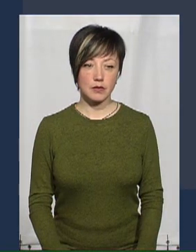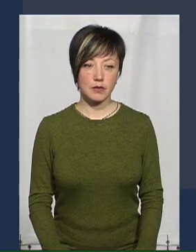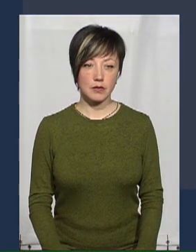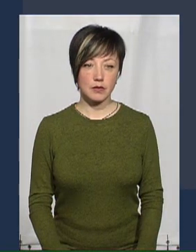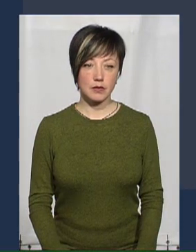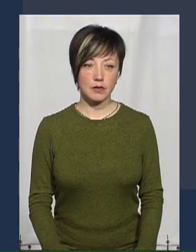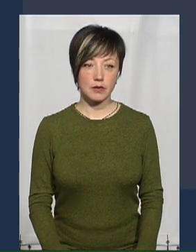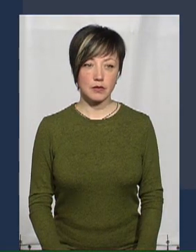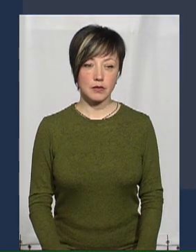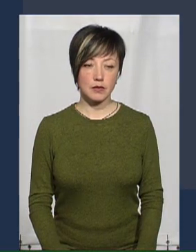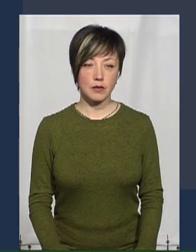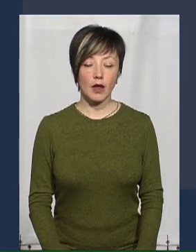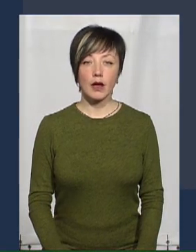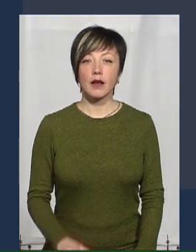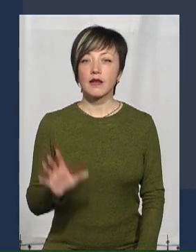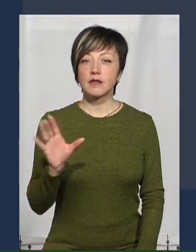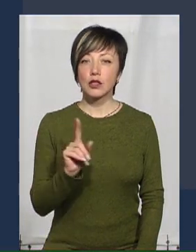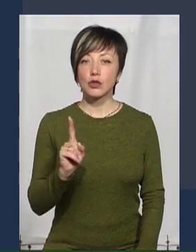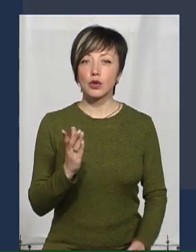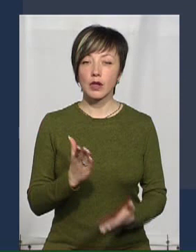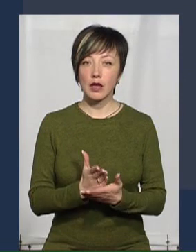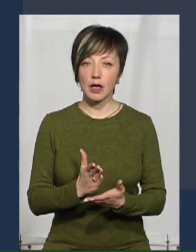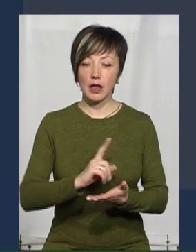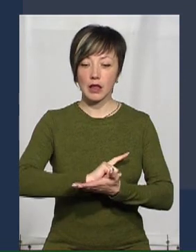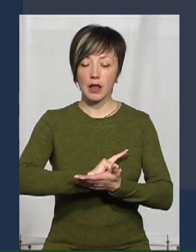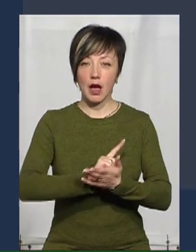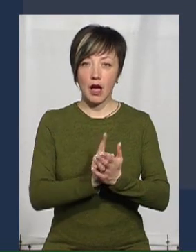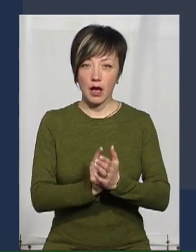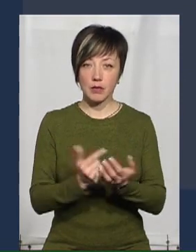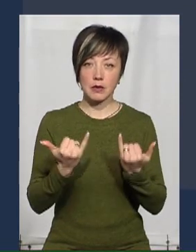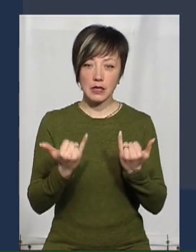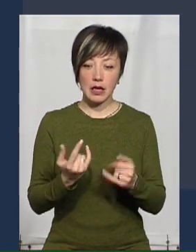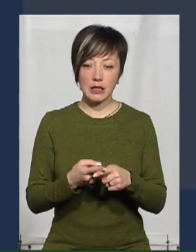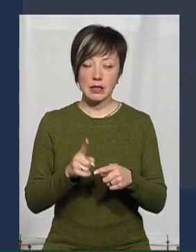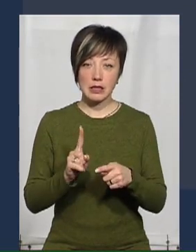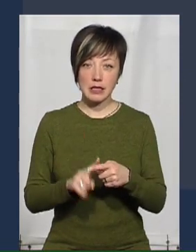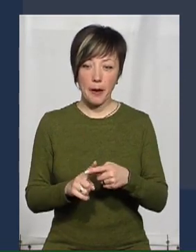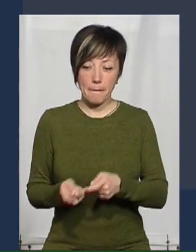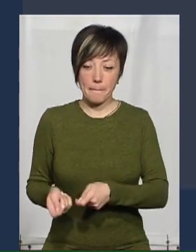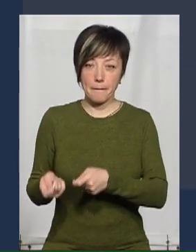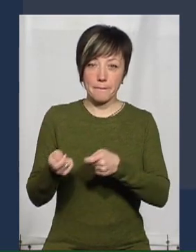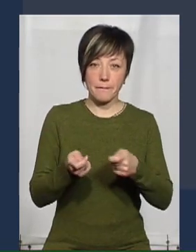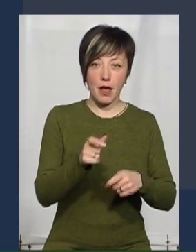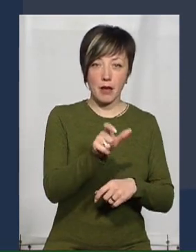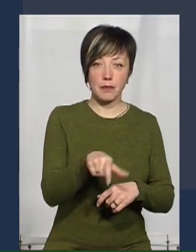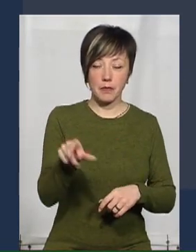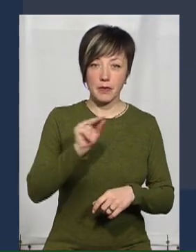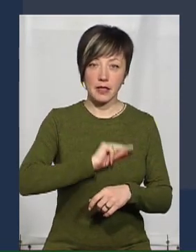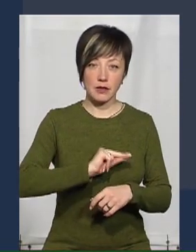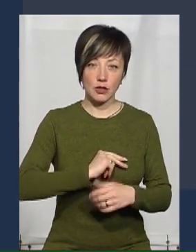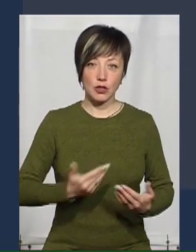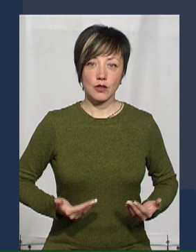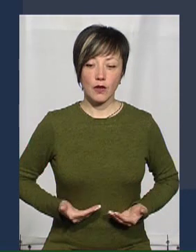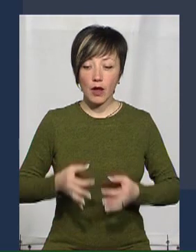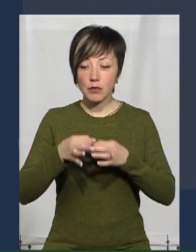Те, що є нагальним зараз, це довезення ряду працівників закладів, які мешкають, наприклад, або